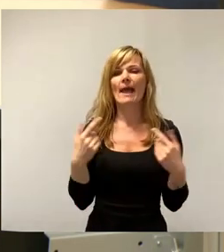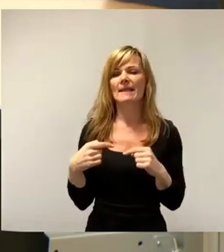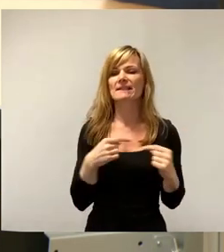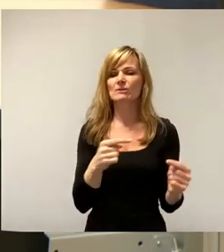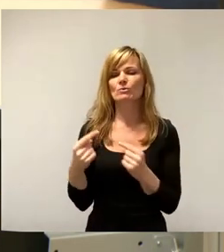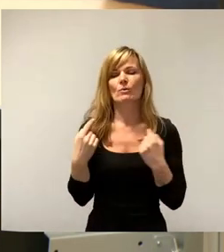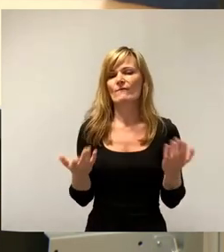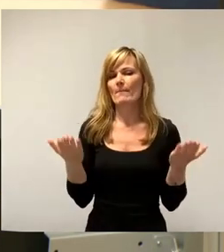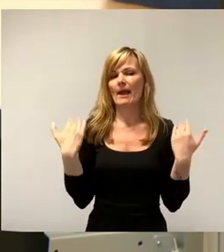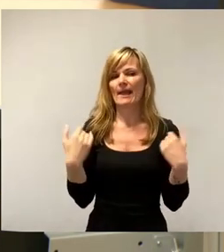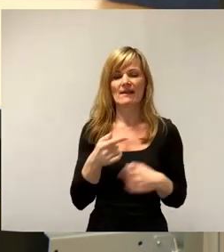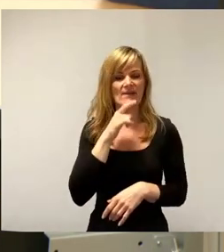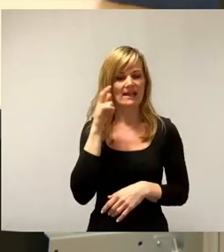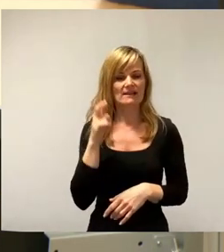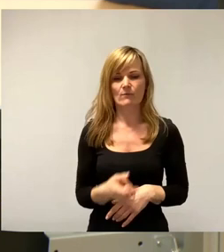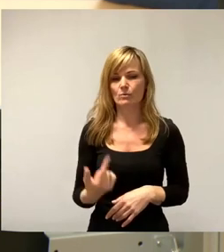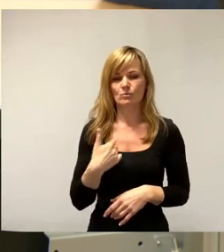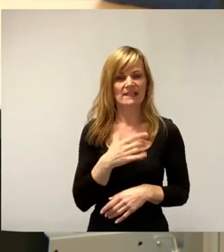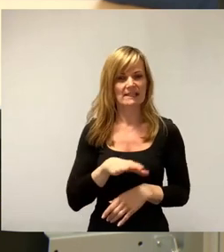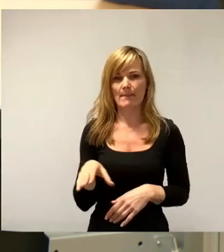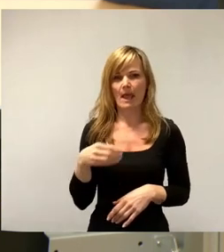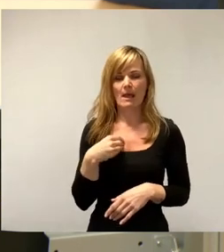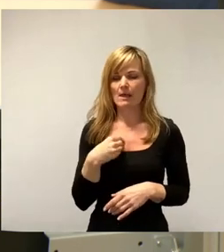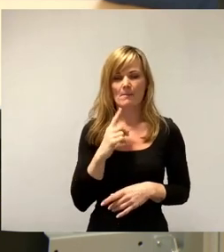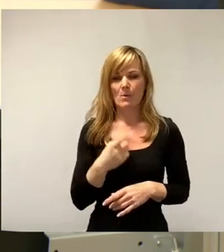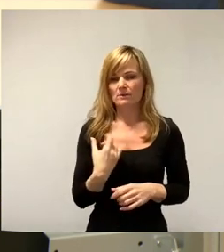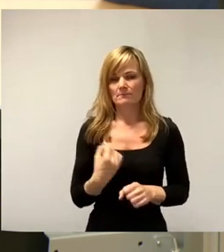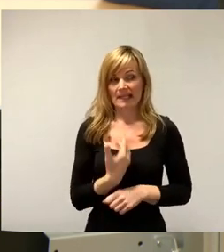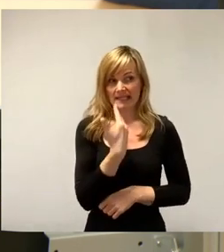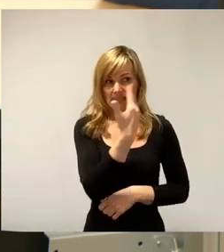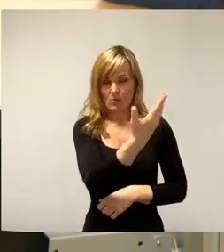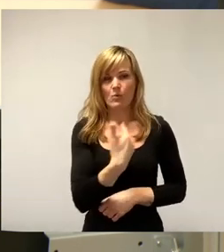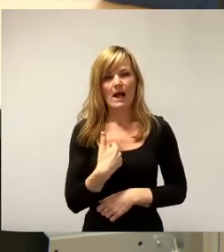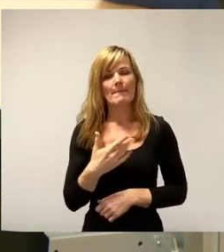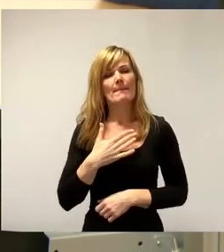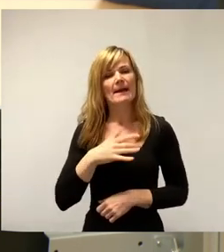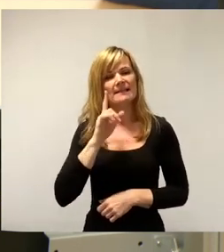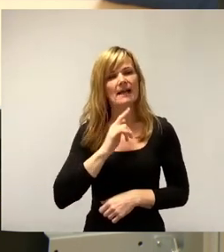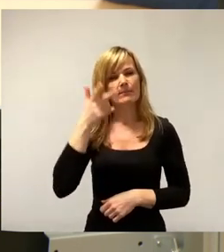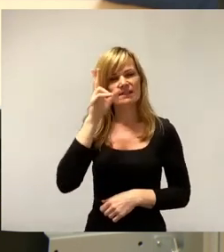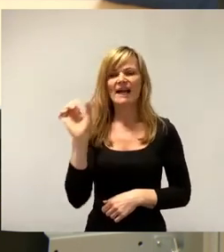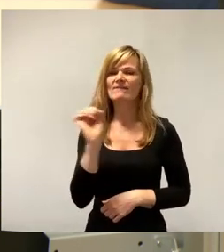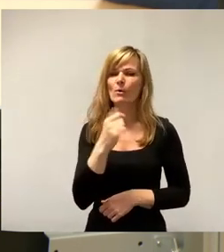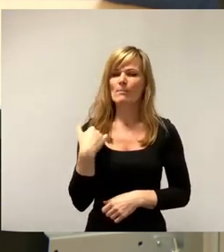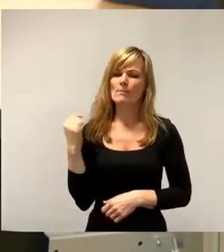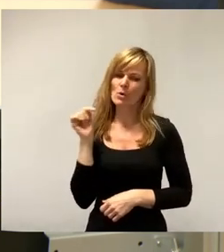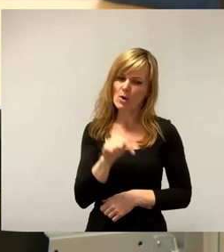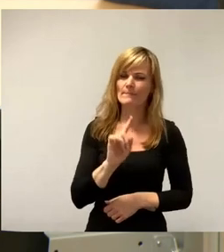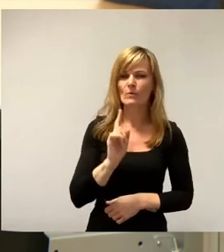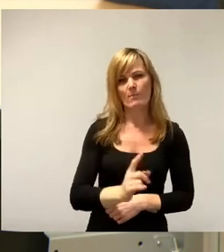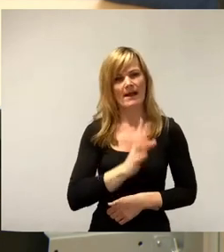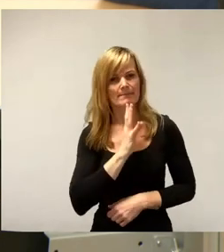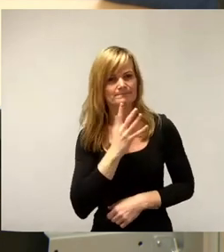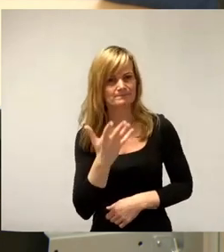dafür nicht mehr aufscheint. Aber, meine Damen und Herren, warum ich jetzt hier noch vorgegangen bin, die Debatte war schon sehr interessant und sehr